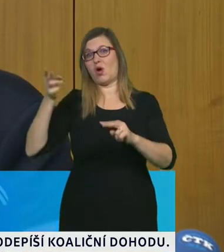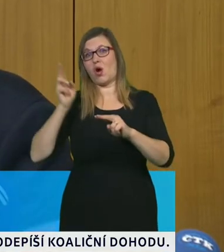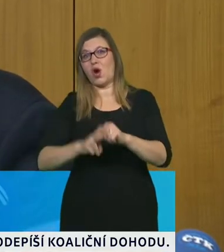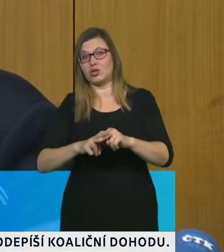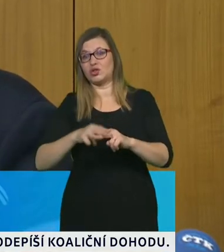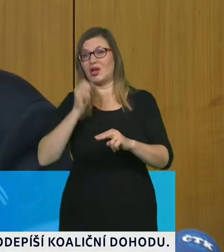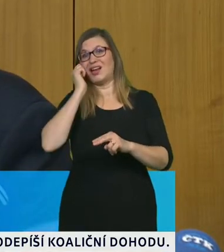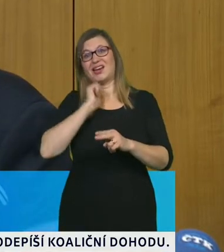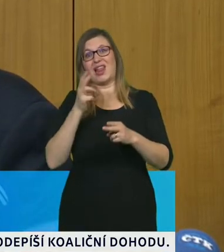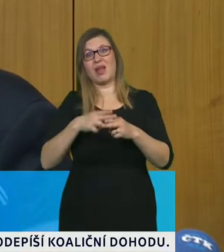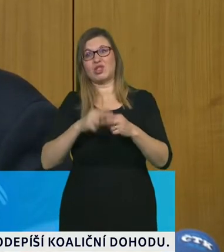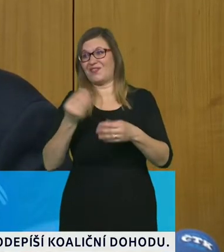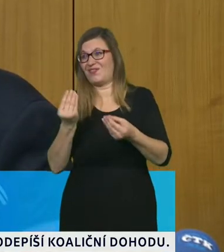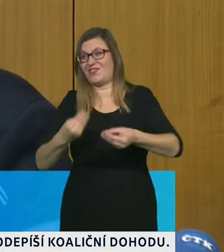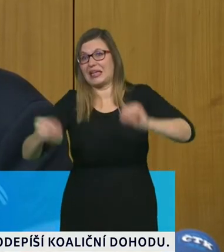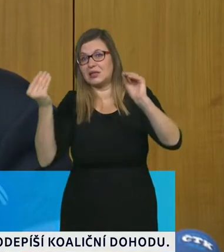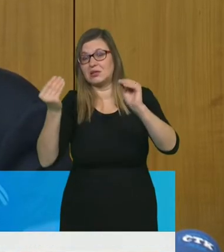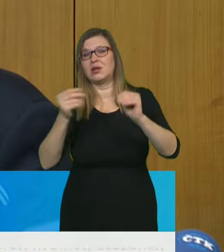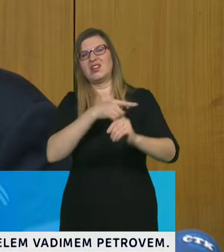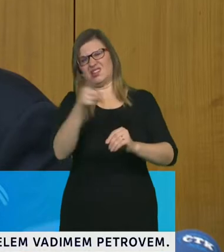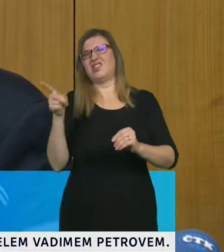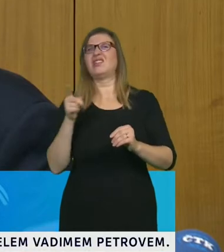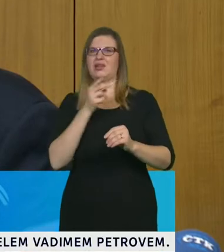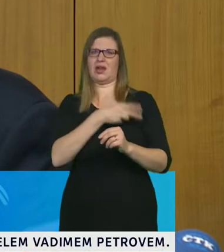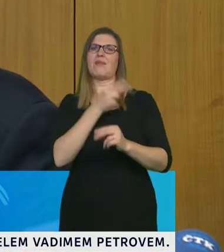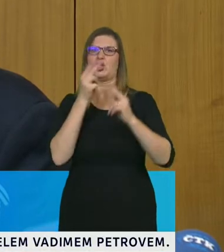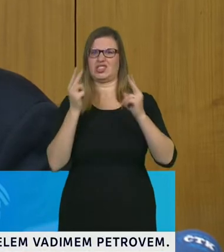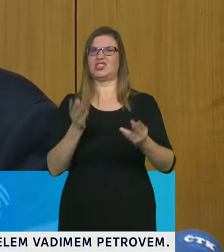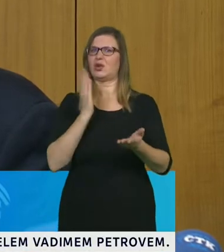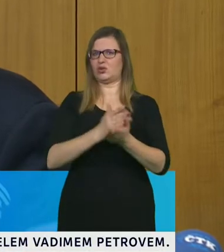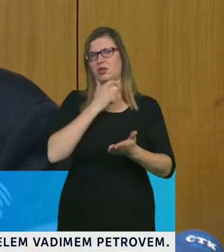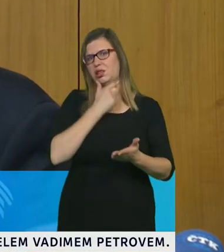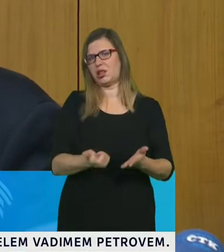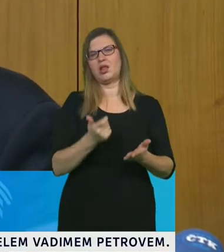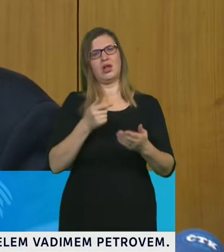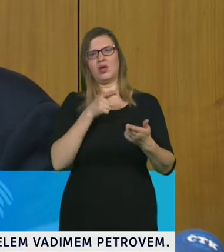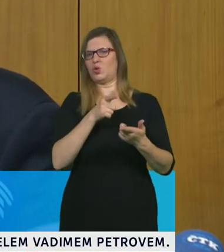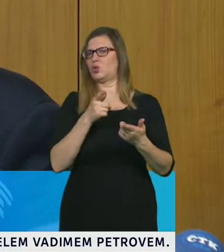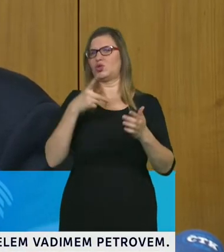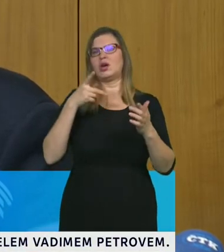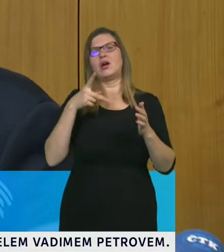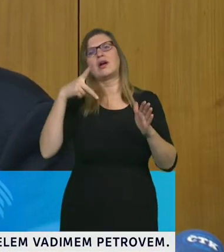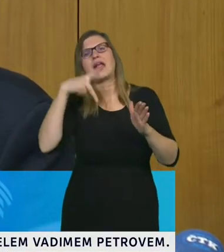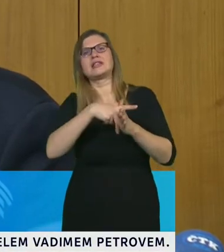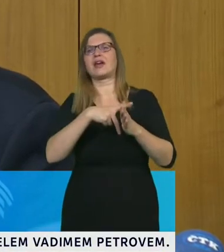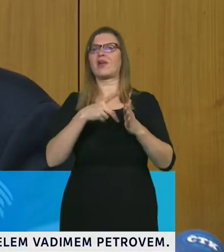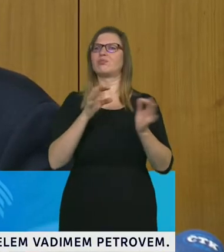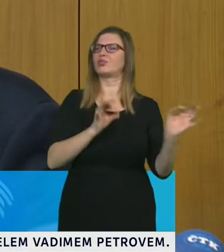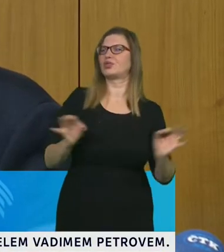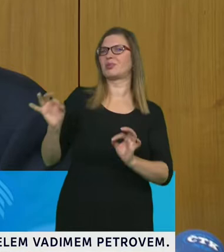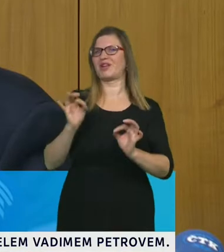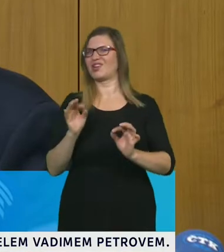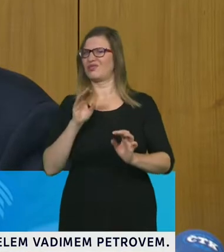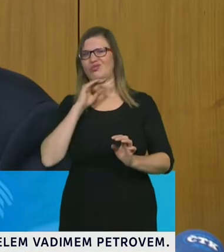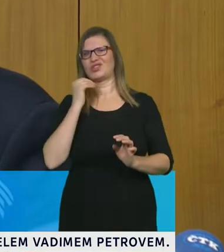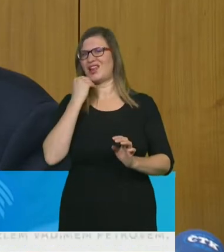Jedná se nyní o vzestup jednoznačně a jenom na nás, jak to bude vypadat dál, zda ten vzestup bude